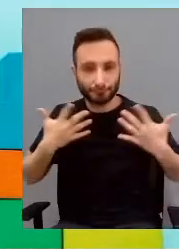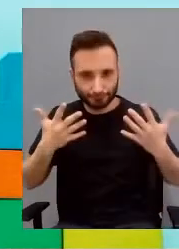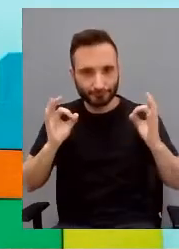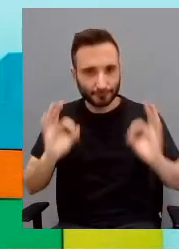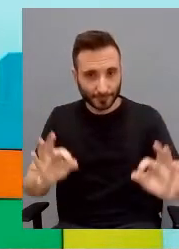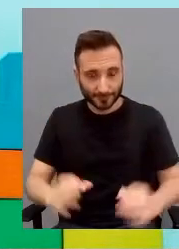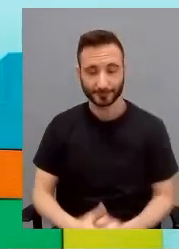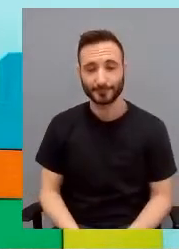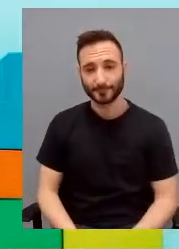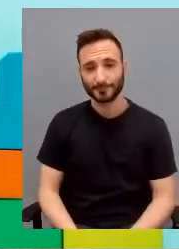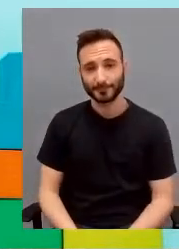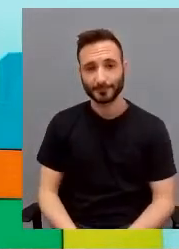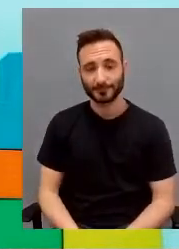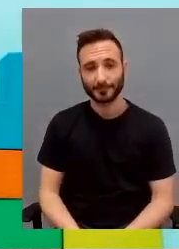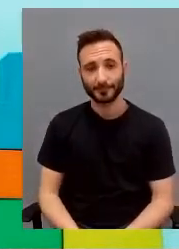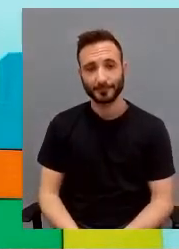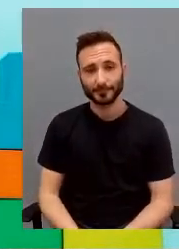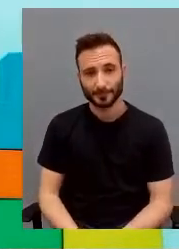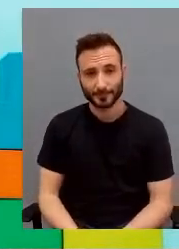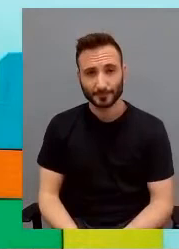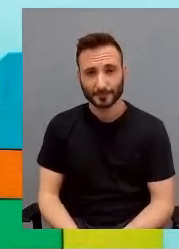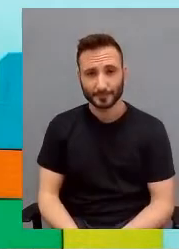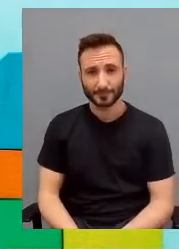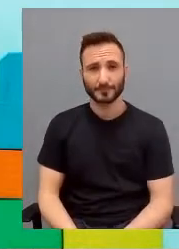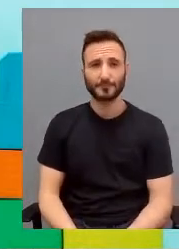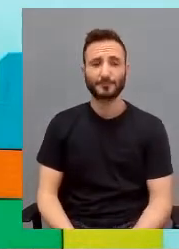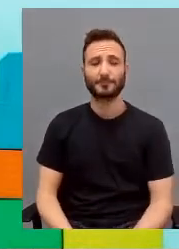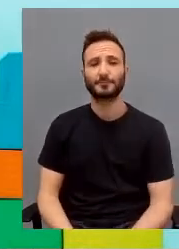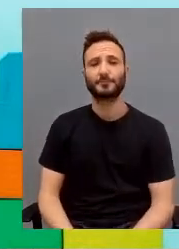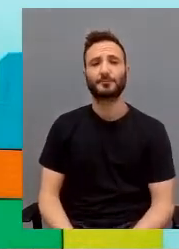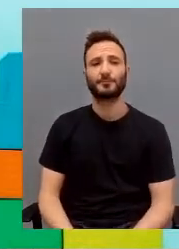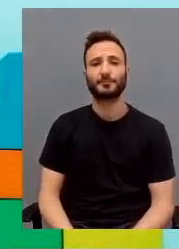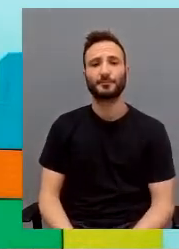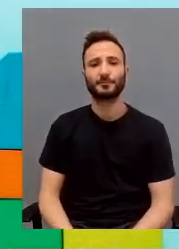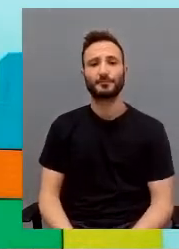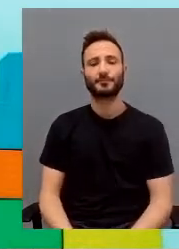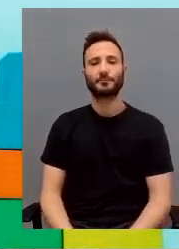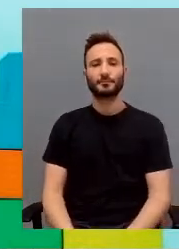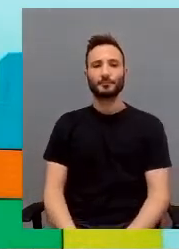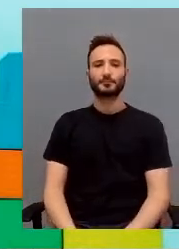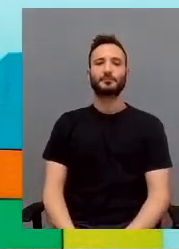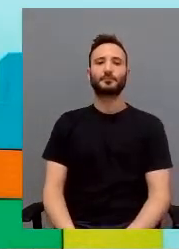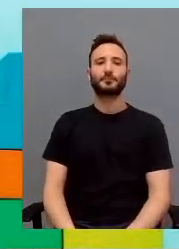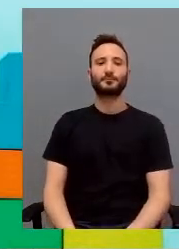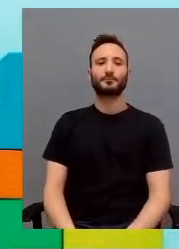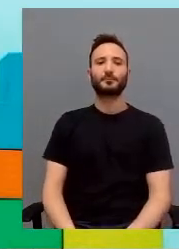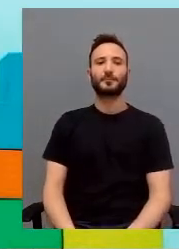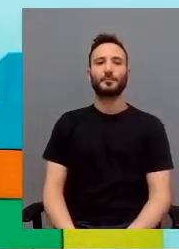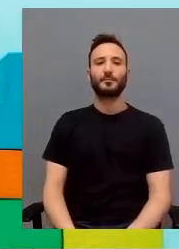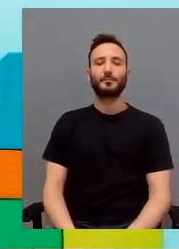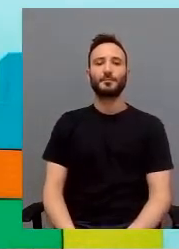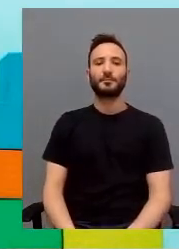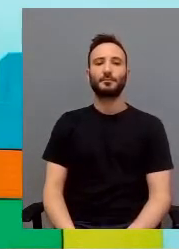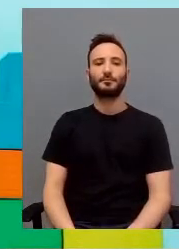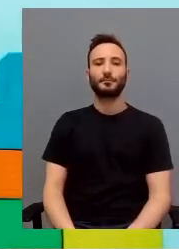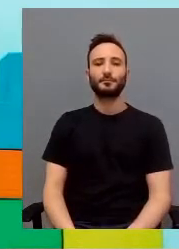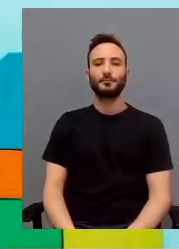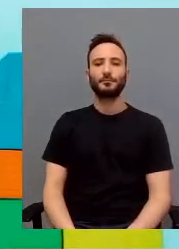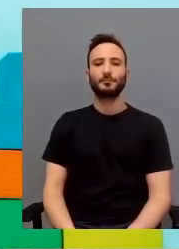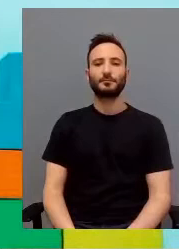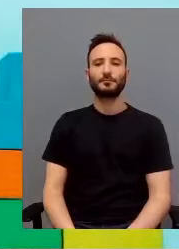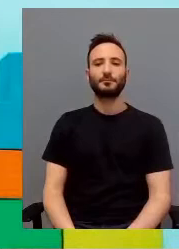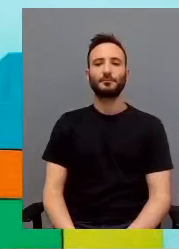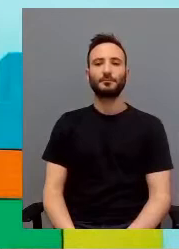Ecco, non potevo non fare un accenno al periodo difficile che anche noi abbiamo